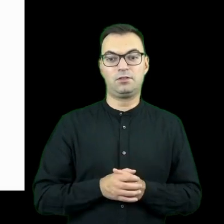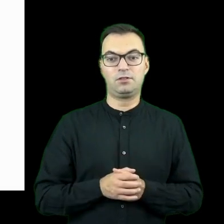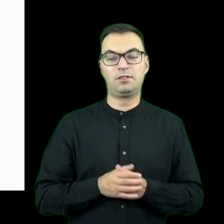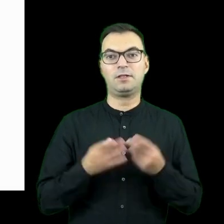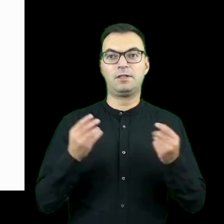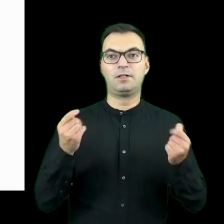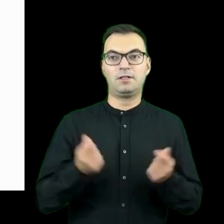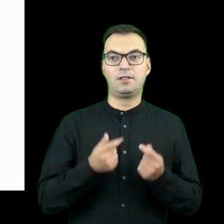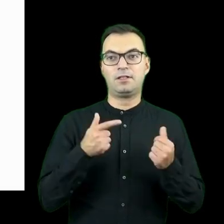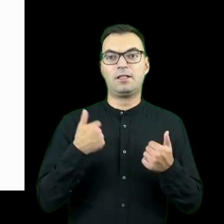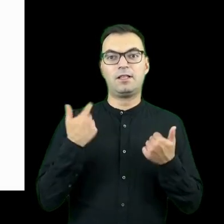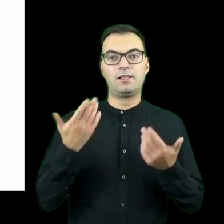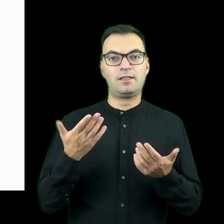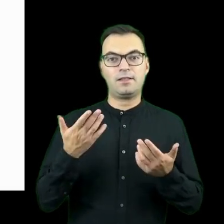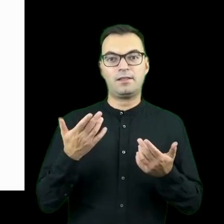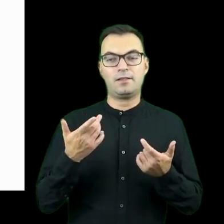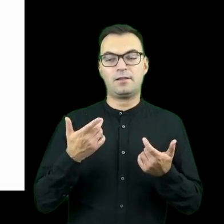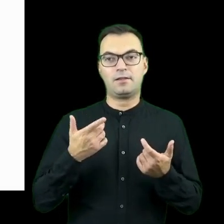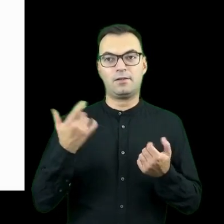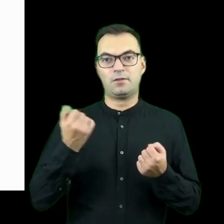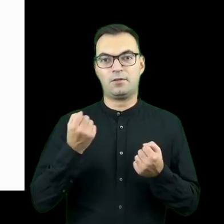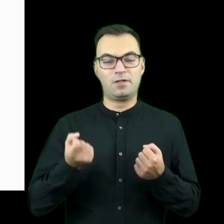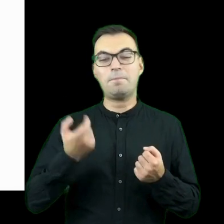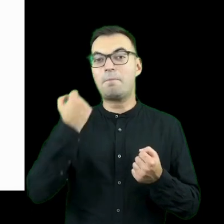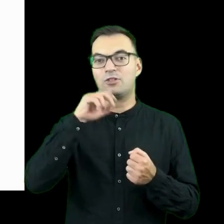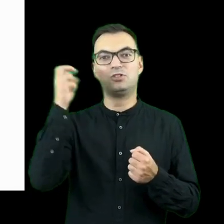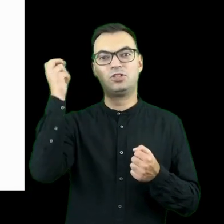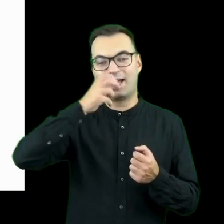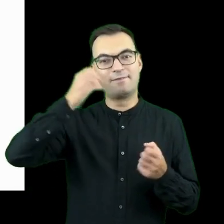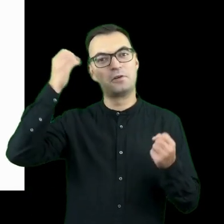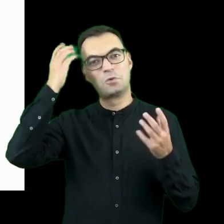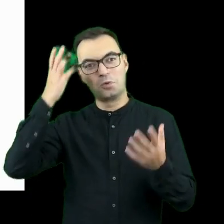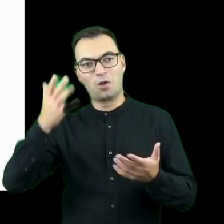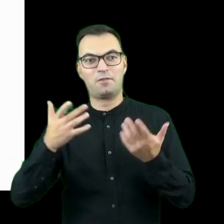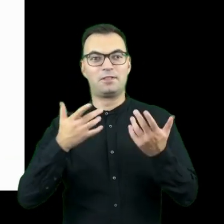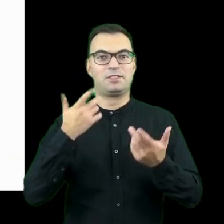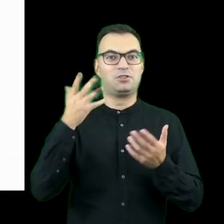budowania jakiegoś wyróżnialnego, zresztą bardzo kulturowo atrakcyjnego